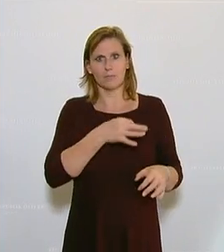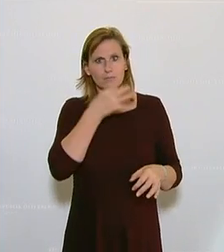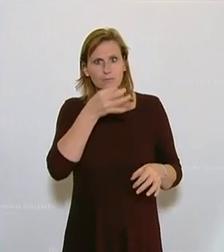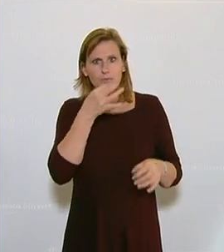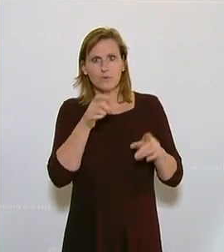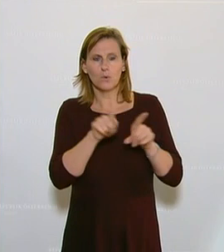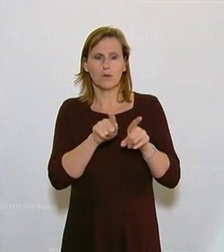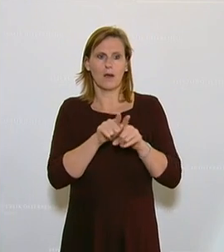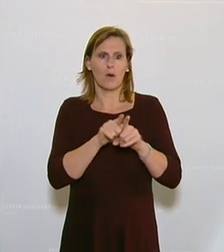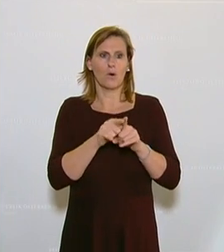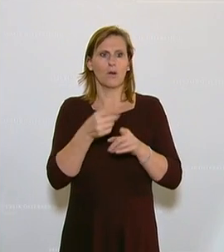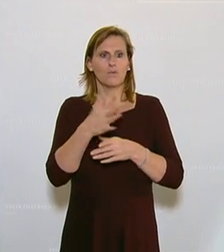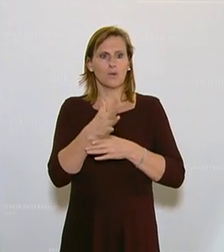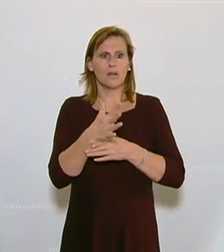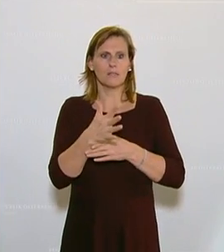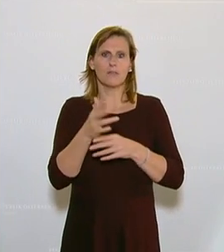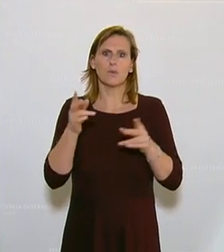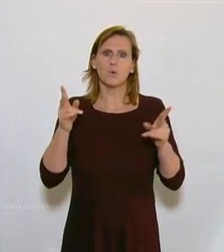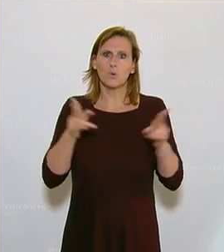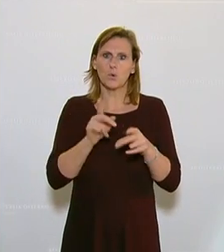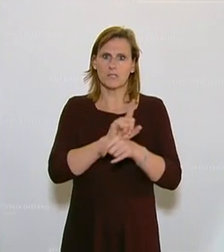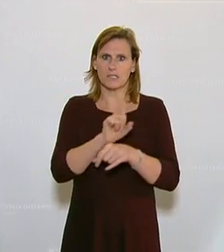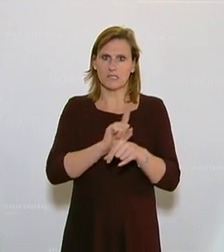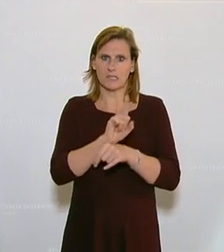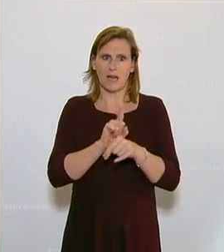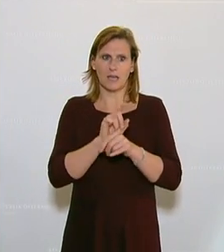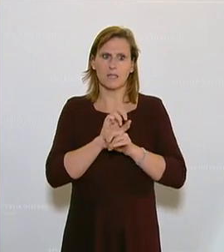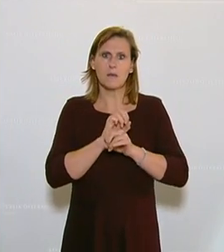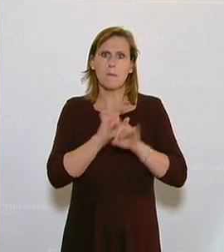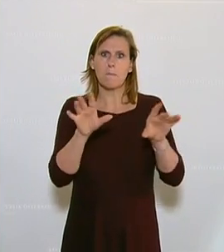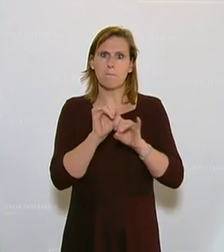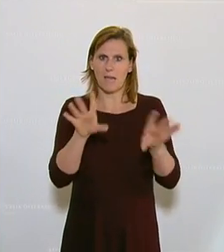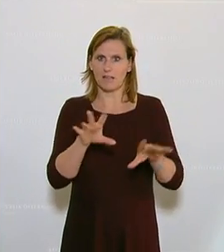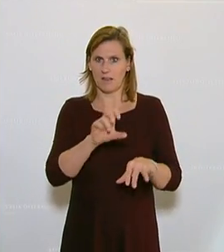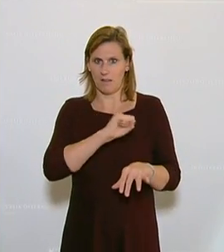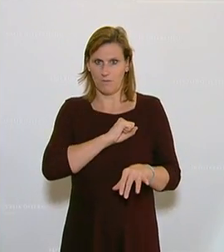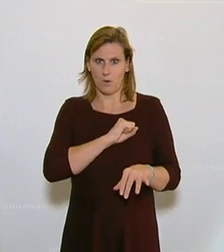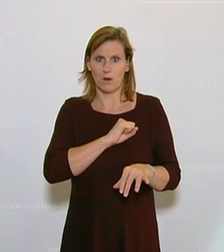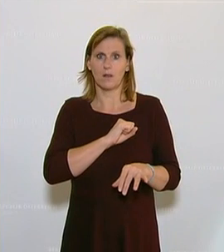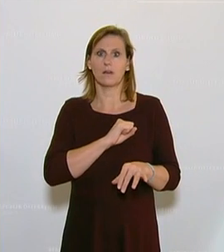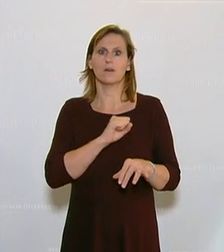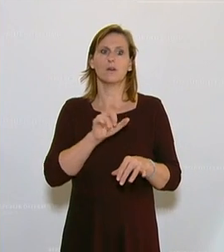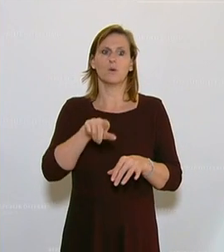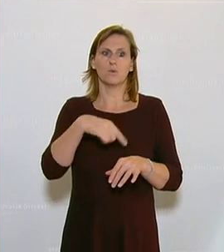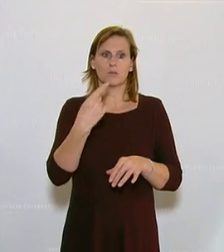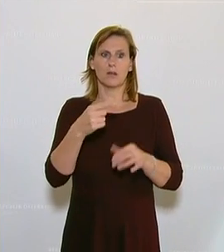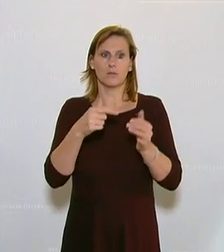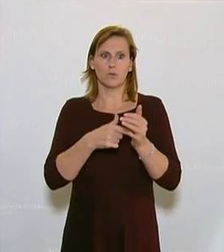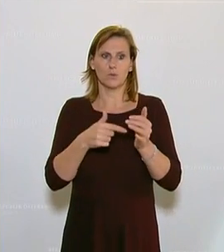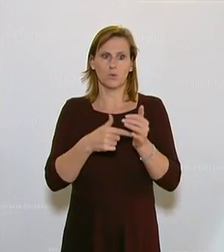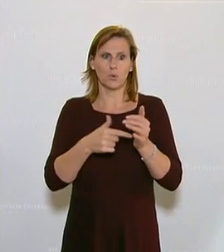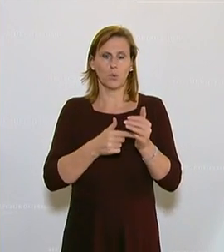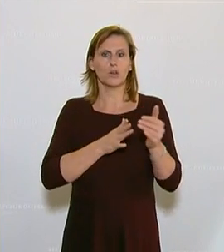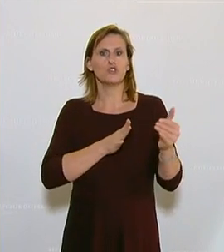für einen wahrscheinlich relativ kurzfristigen medialen Erfolg. Und das noch dazu zu einem völlig